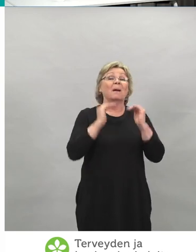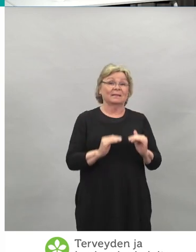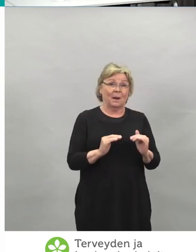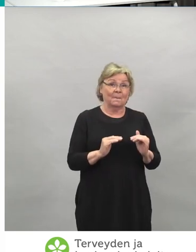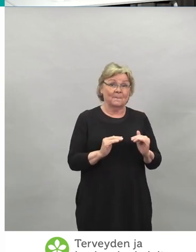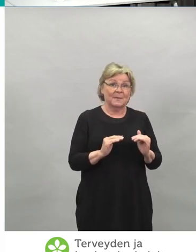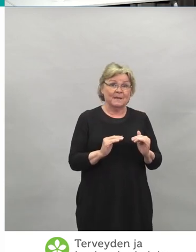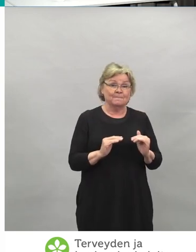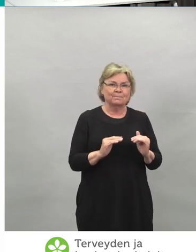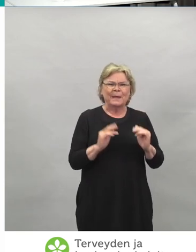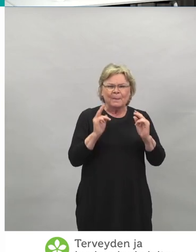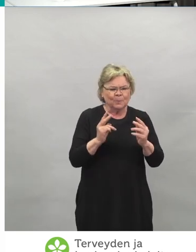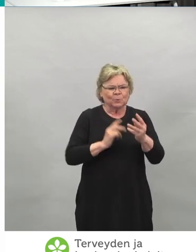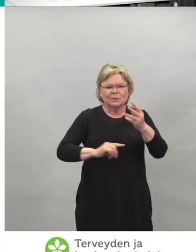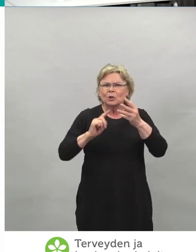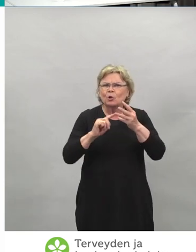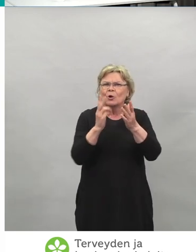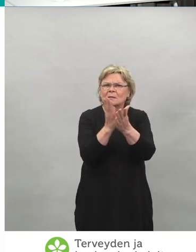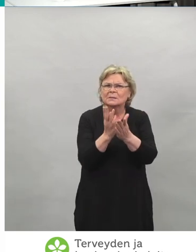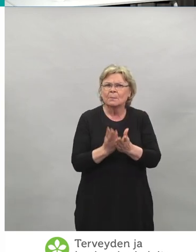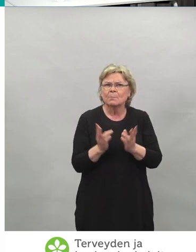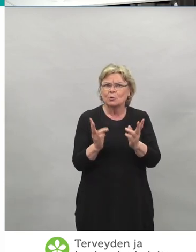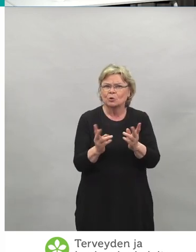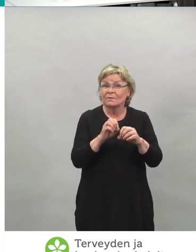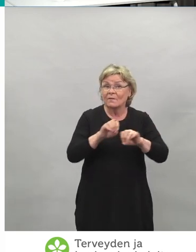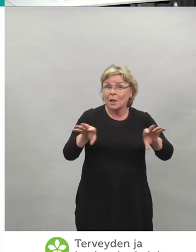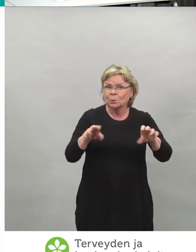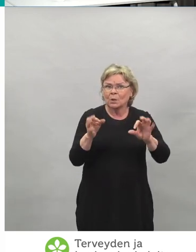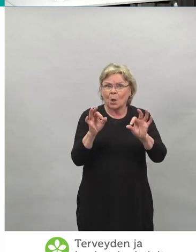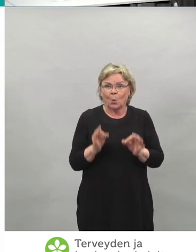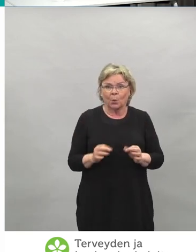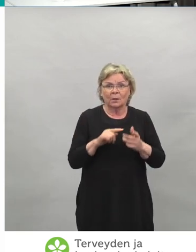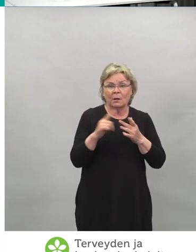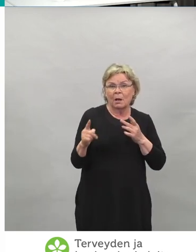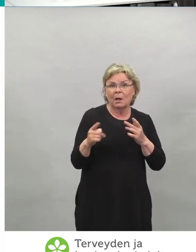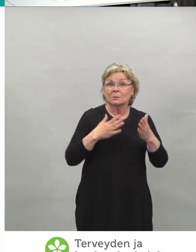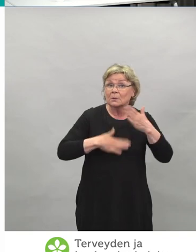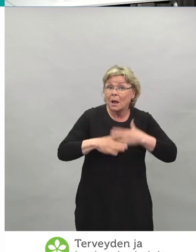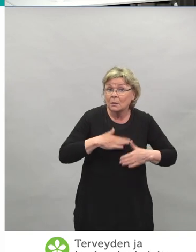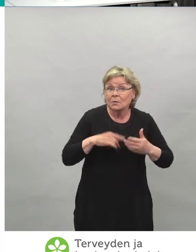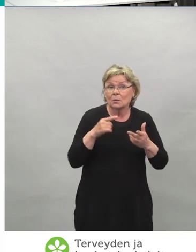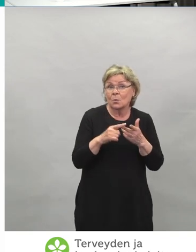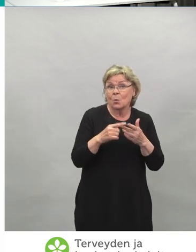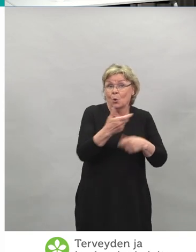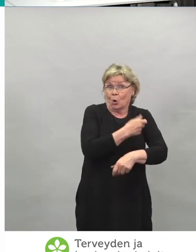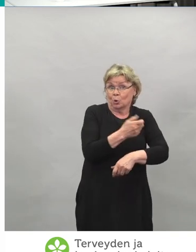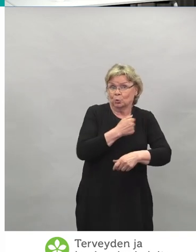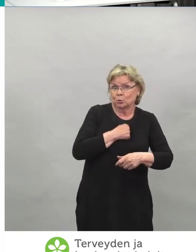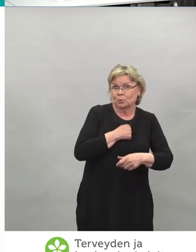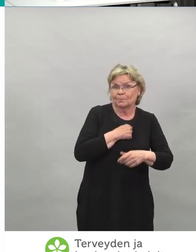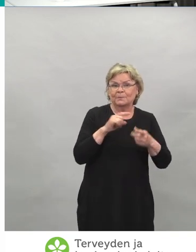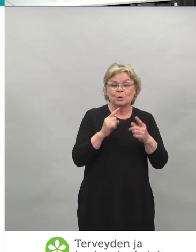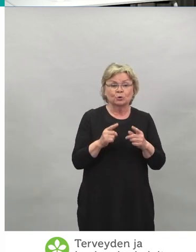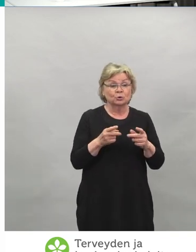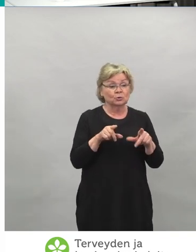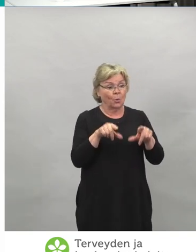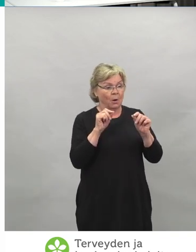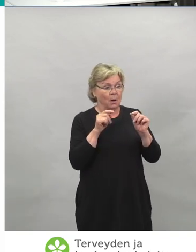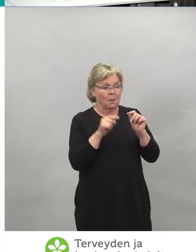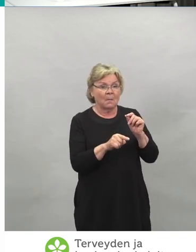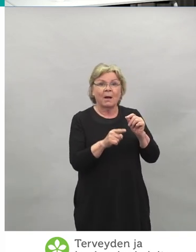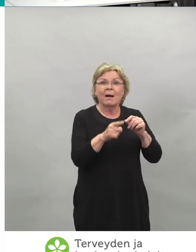Rokotushalukkuus vaikuttaa siihen, että miten nopeasti eri ikäryhmissä edetään. Jos näyttää siltä, että alueella